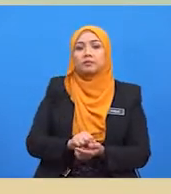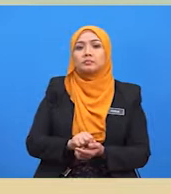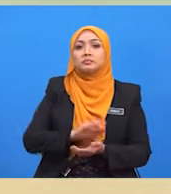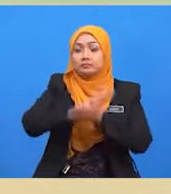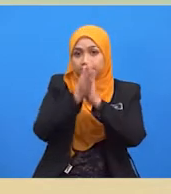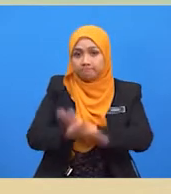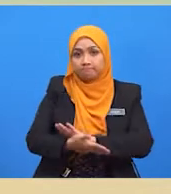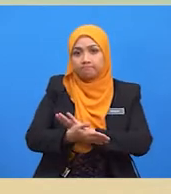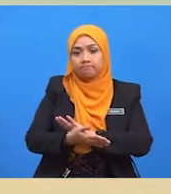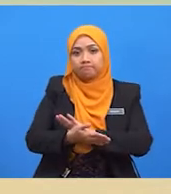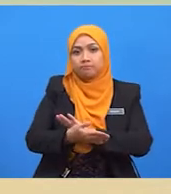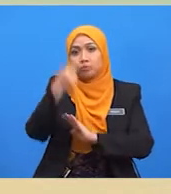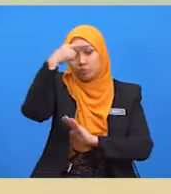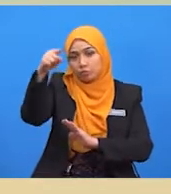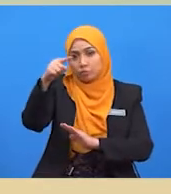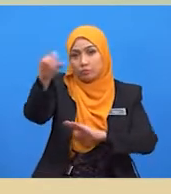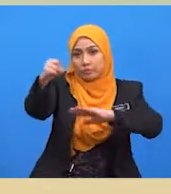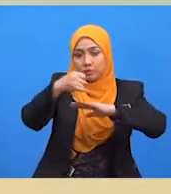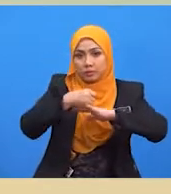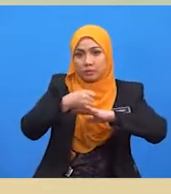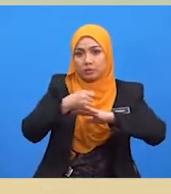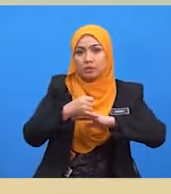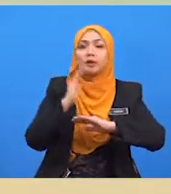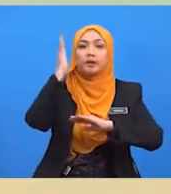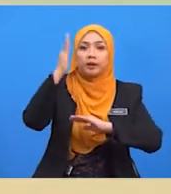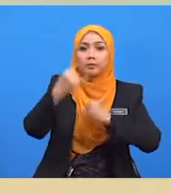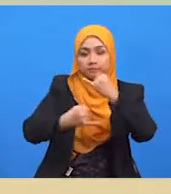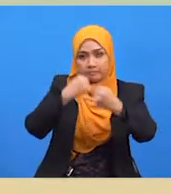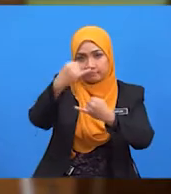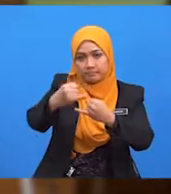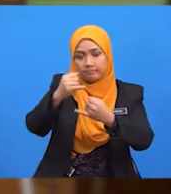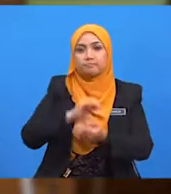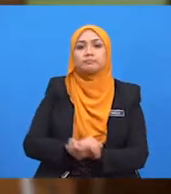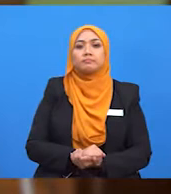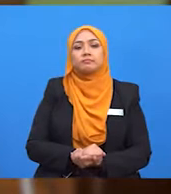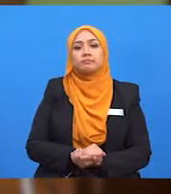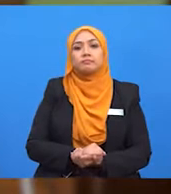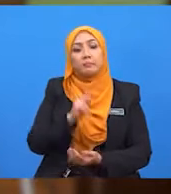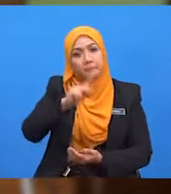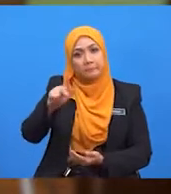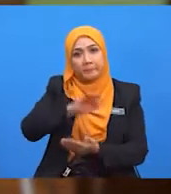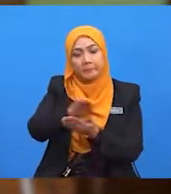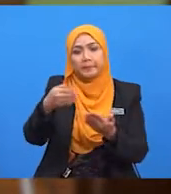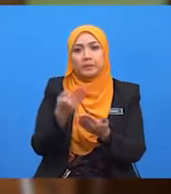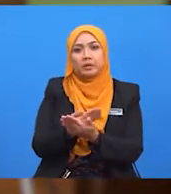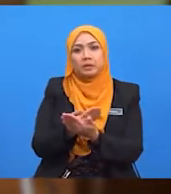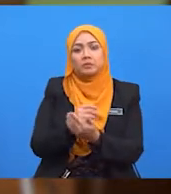untuk membendung import akan berjaya. Pelajar-pelajar sekalian,